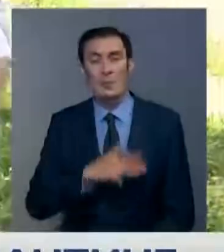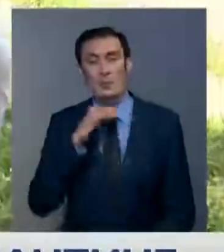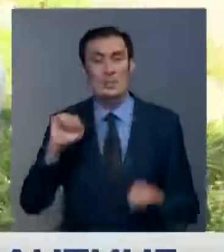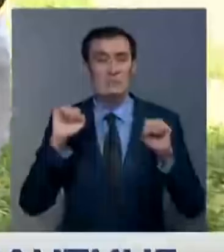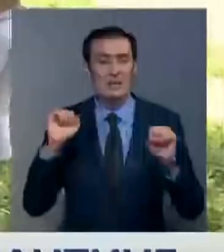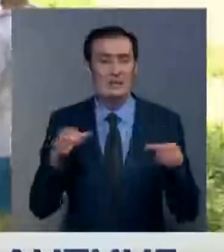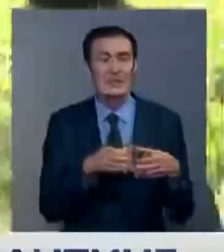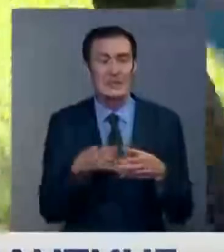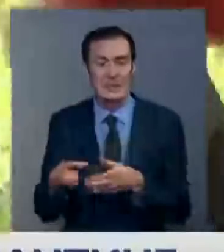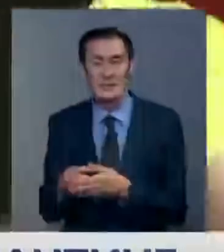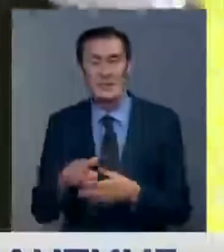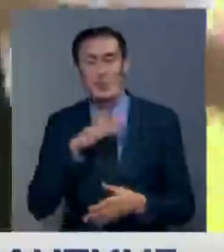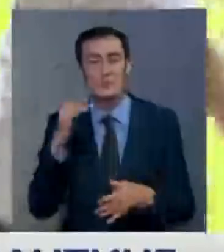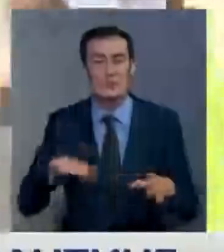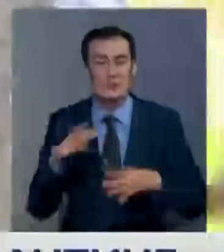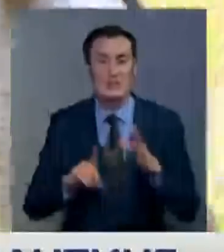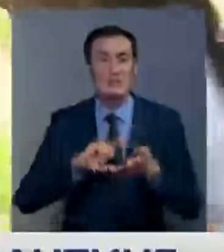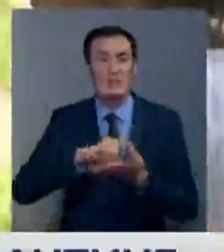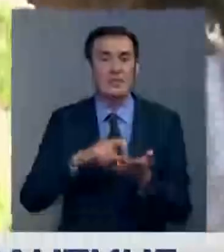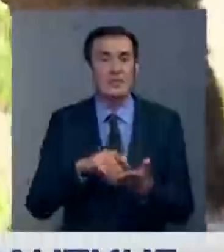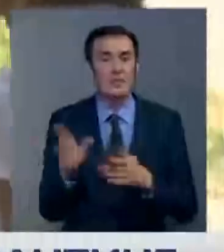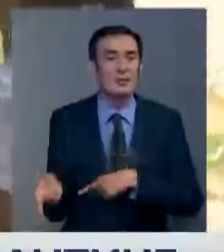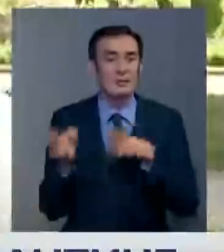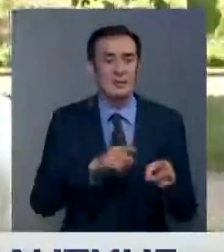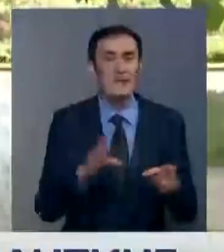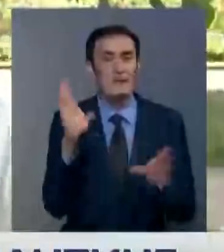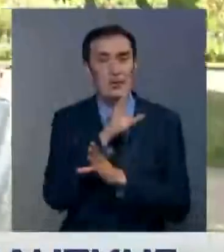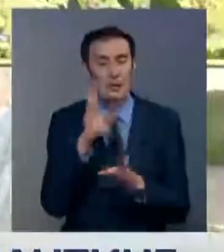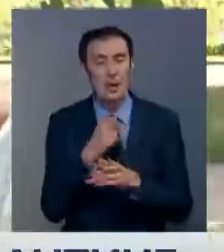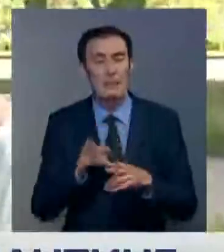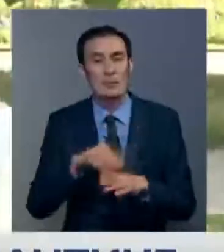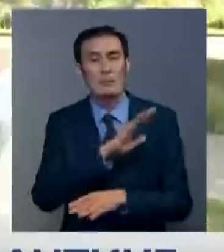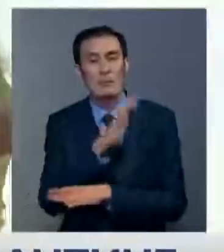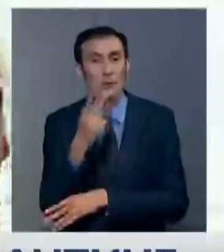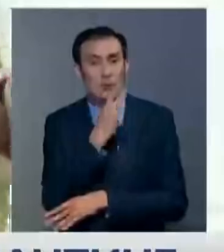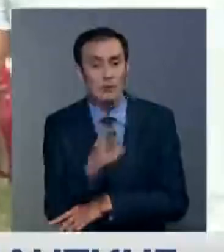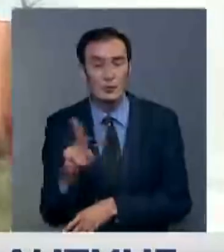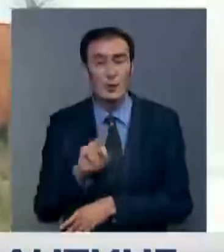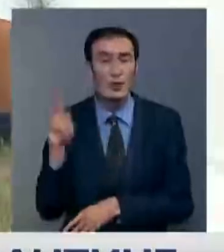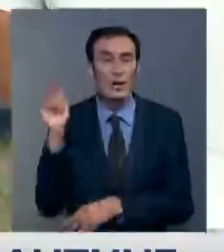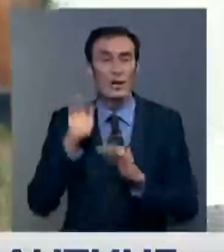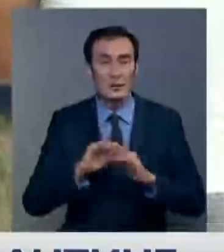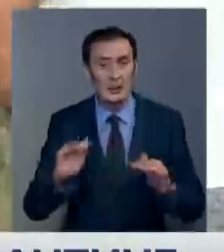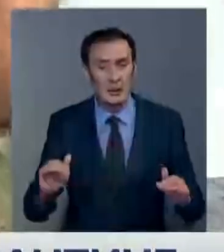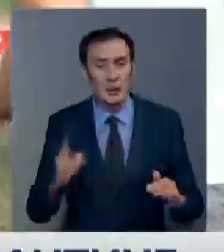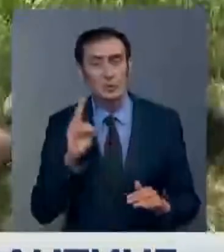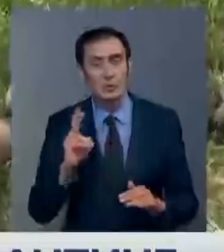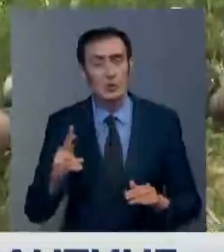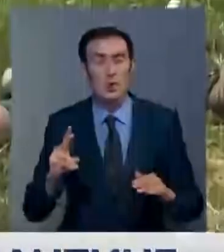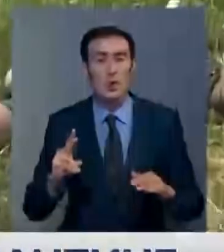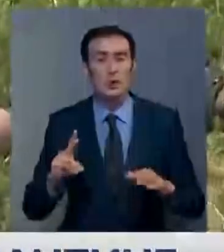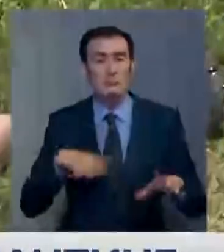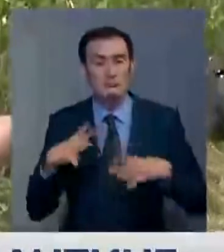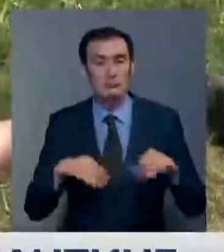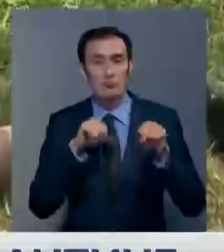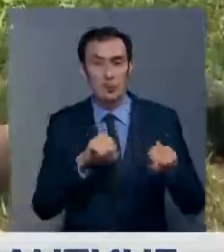спортивные секции перенесли свои занятия из помещений на свежий воздух. Поэтому в парках, куда ни взглянешь, ученики. Одни отрабатывают удары,